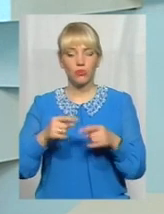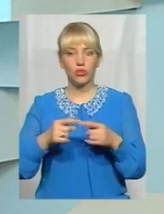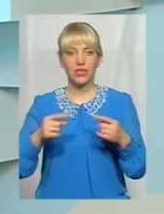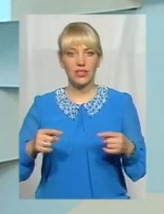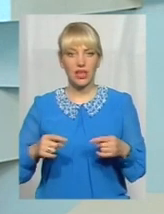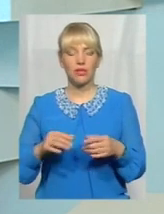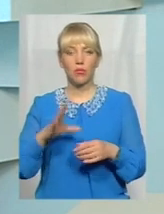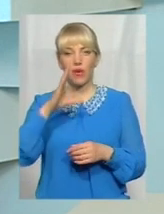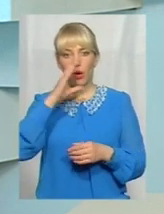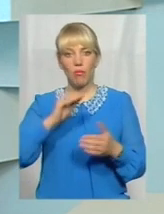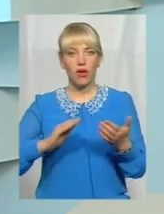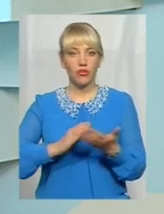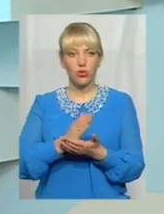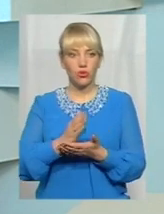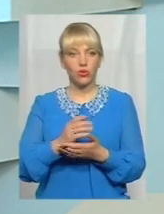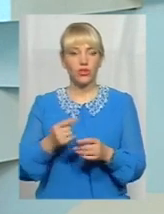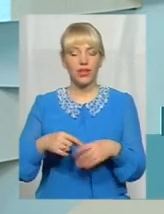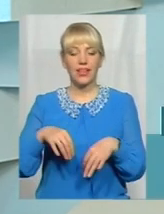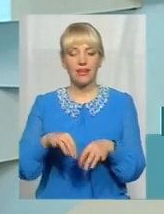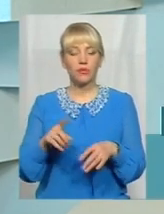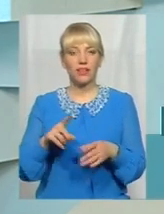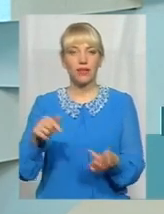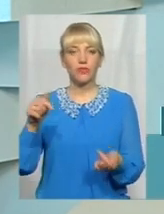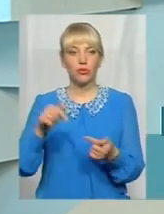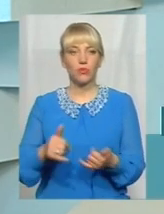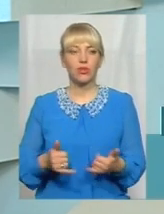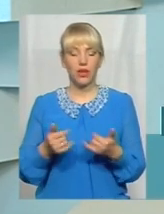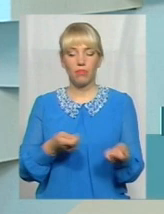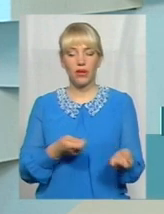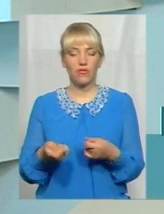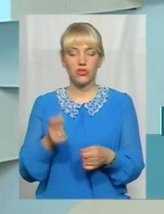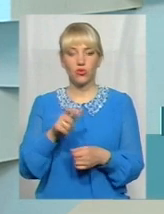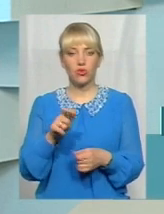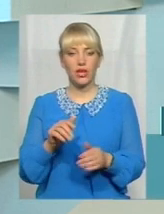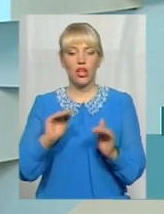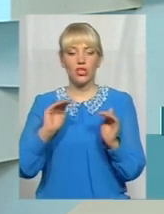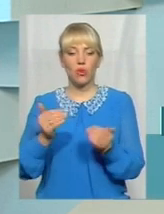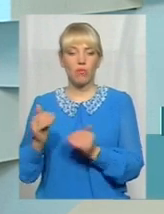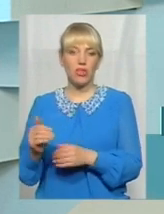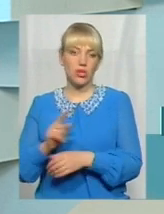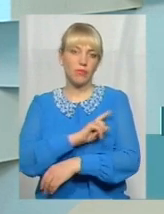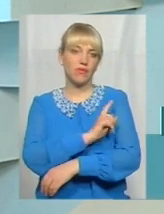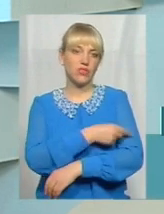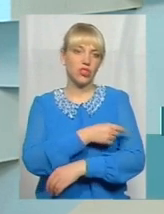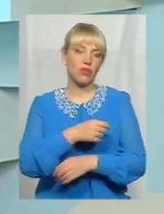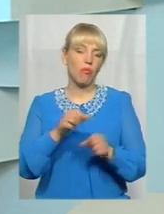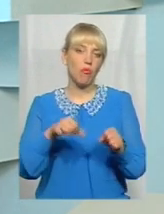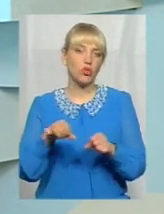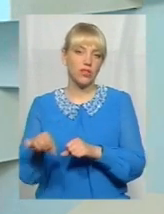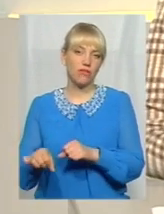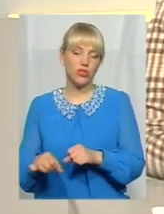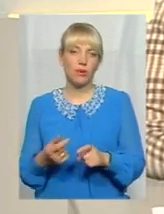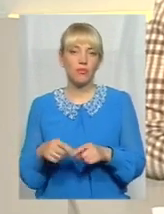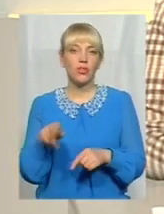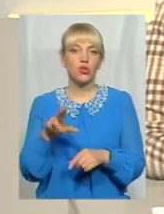маршруті транспортом, який пристосований для перевезення осіб з обмеженими фізичними можливостями. А от з